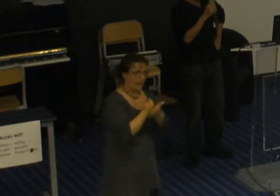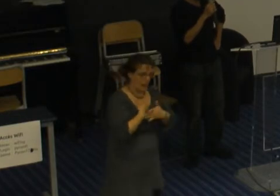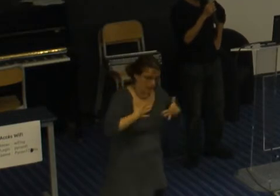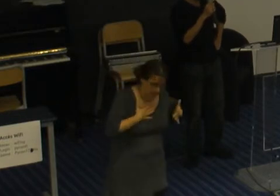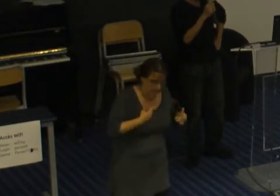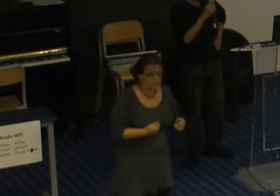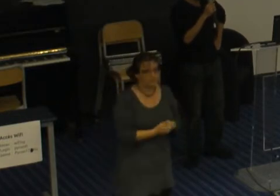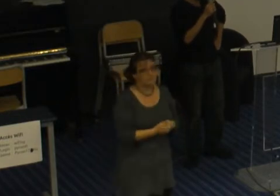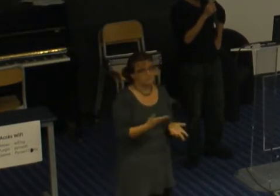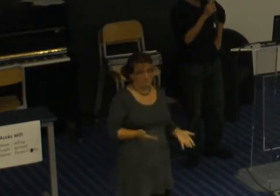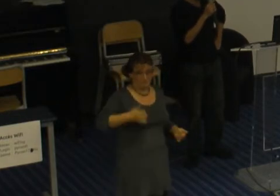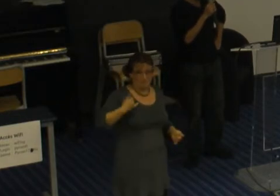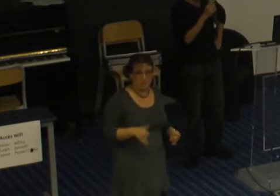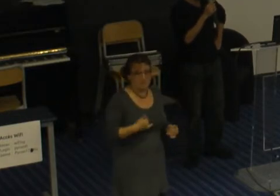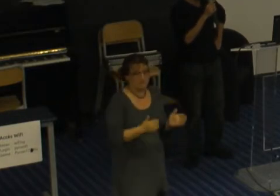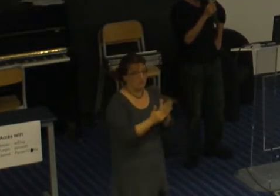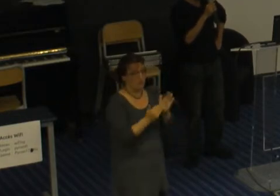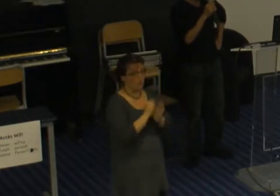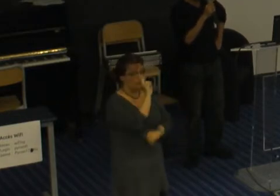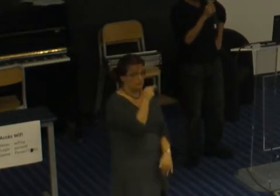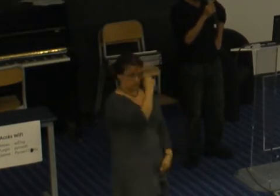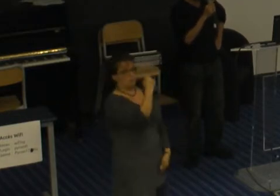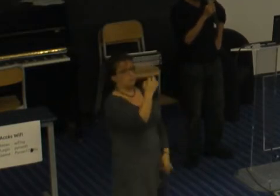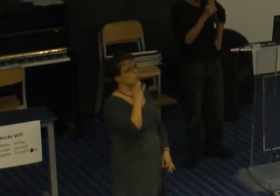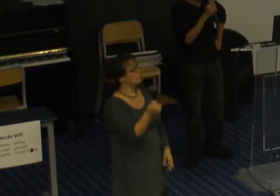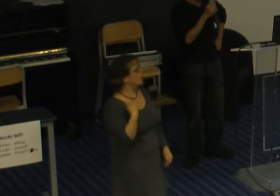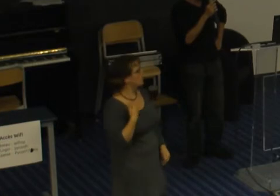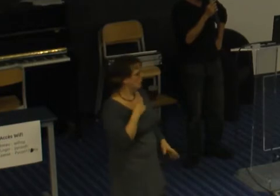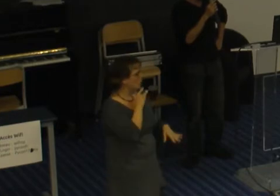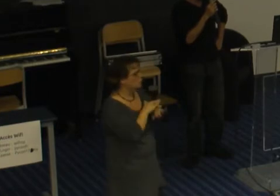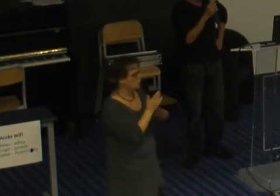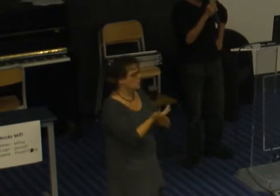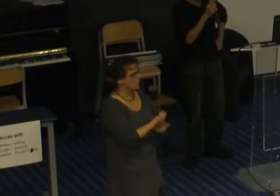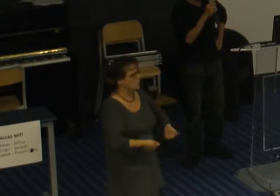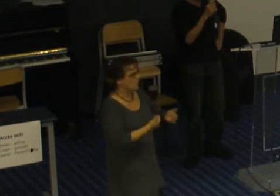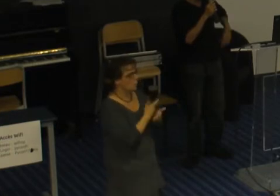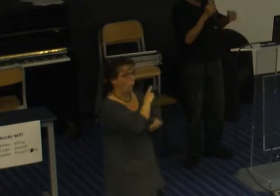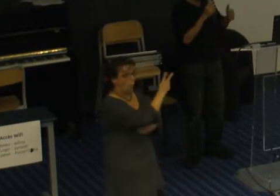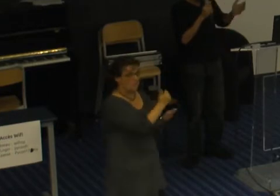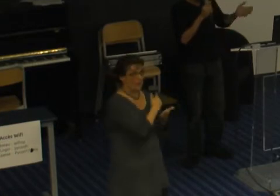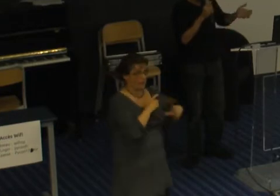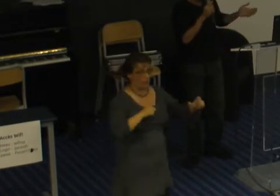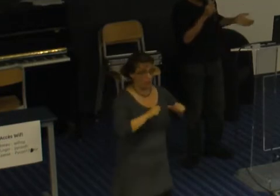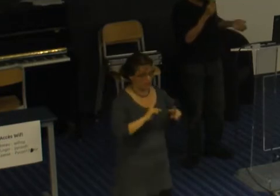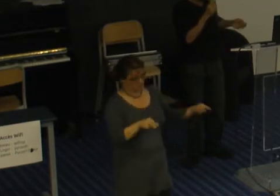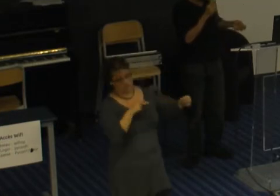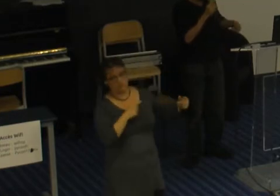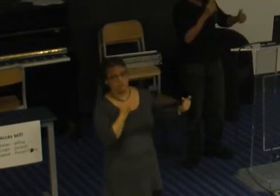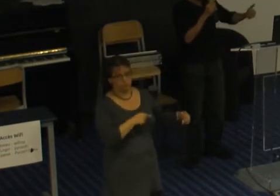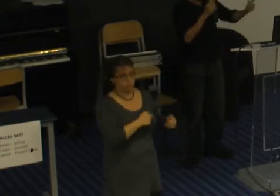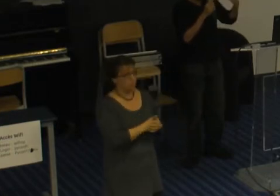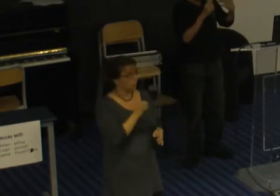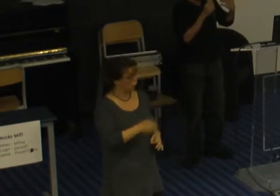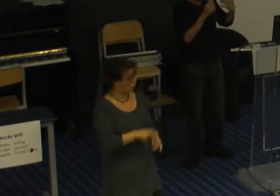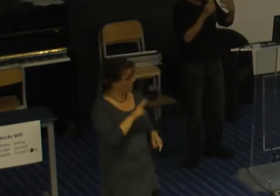je me rappelle, il n a pas si longtemps que ça, j'étais à un conflit avec un salarié. J'étais dans une position que moi, je qualifierais de victime où